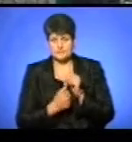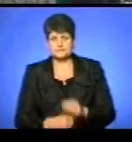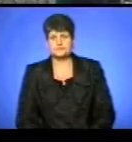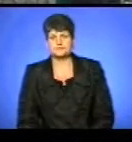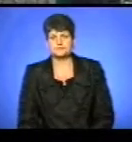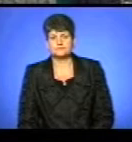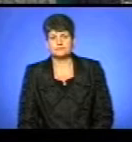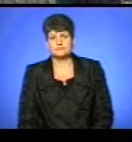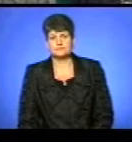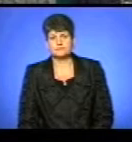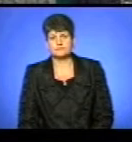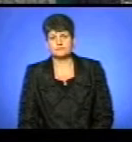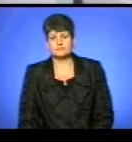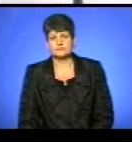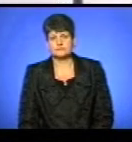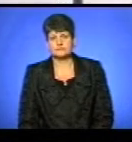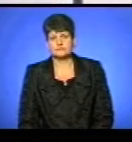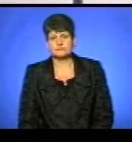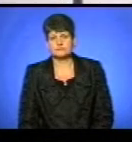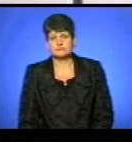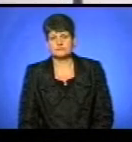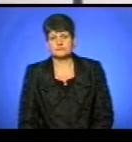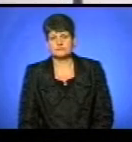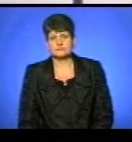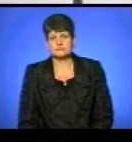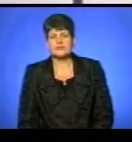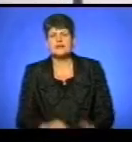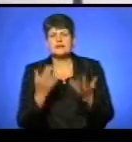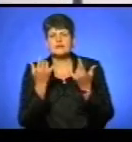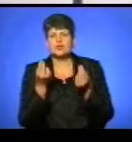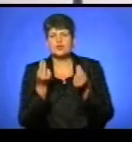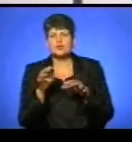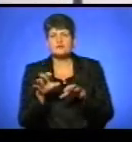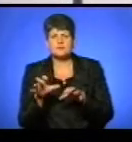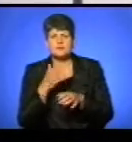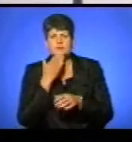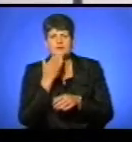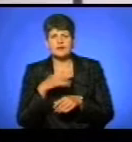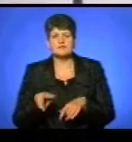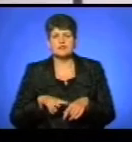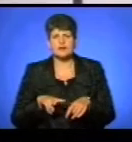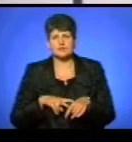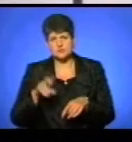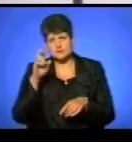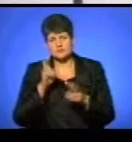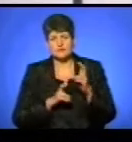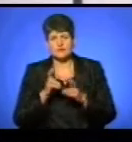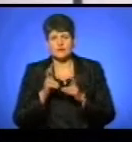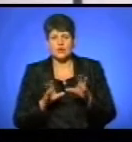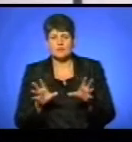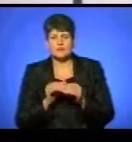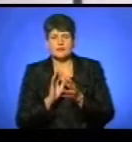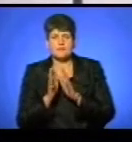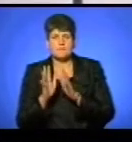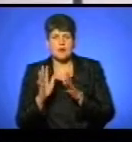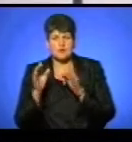Котенко, Юрій Багрій, новини. Скільки коштує звірі, ми запитали у директора комунального підприємства об'єднання парків